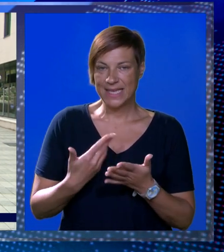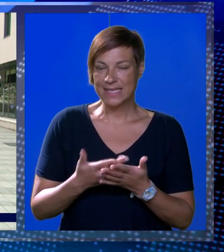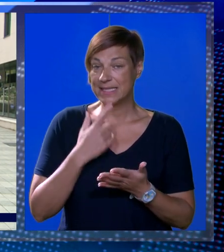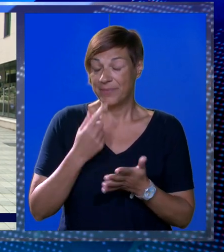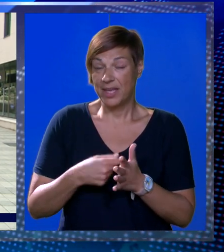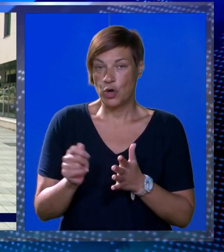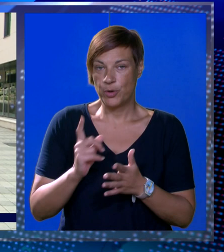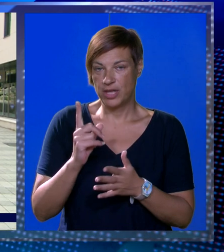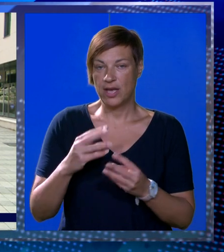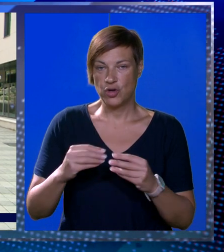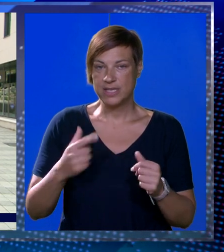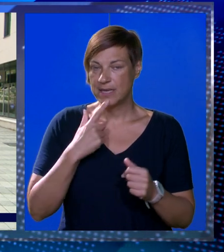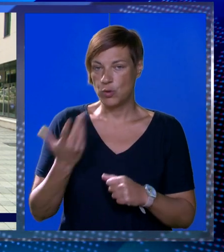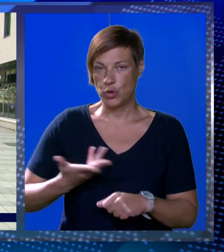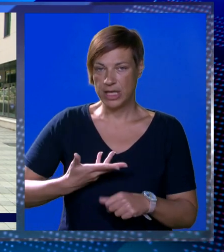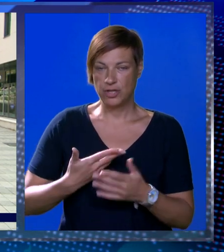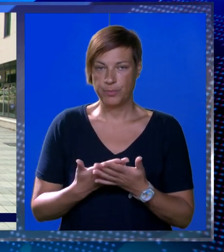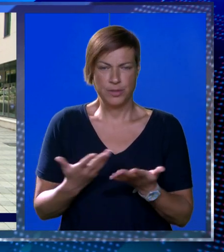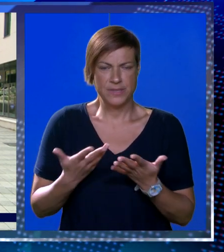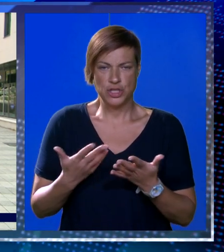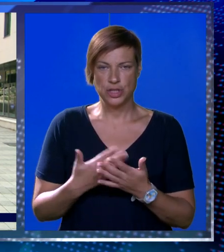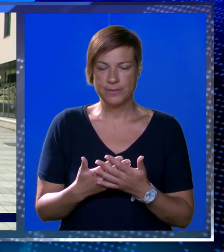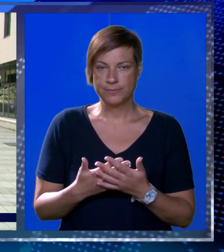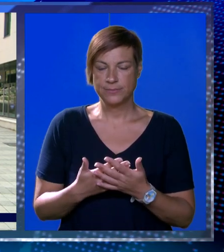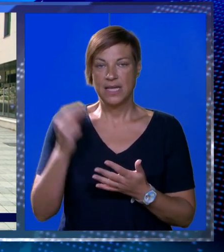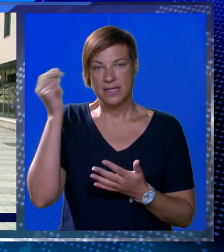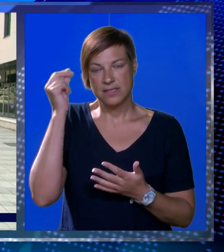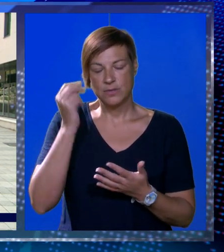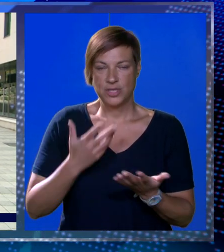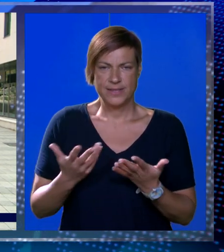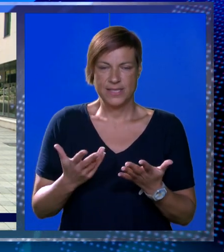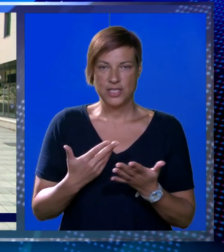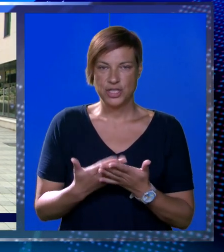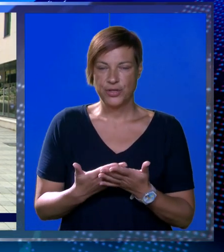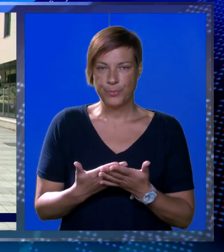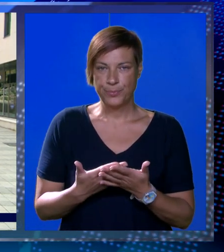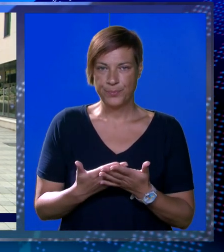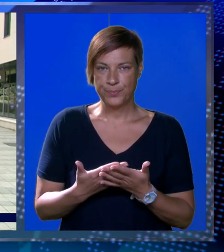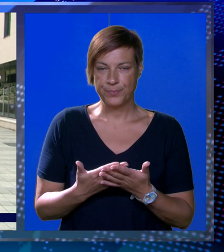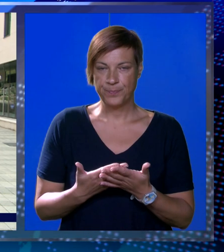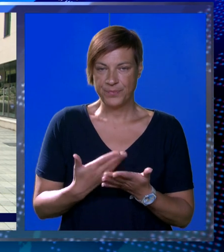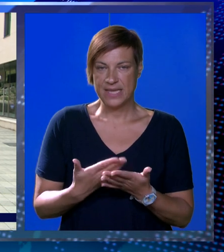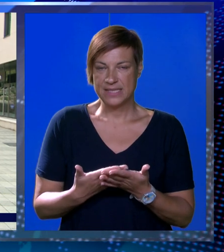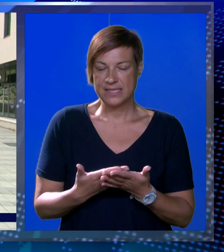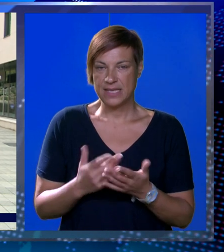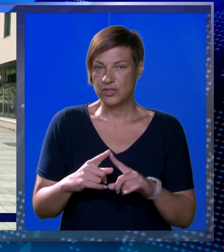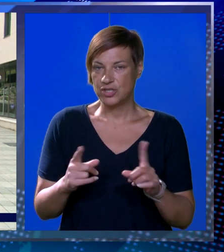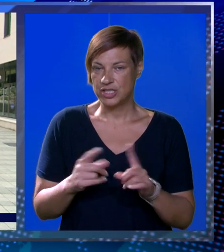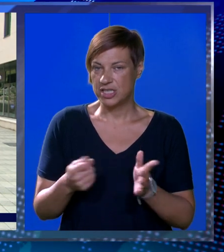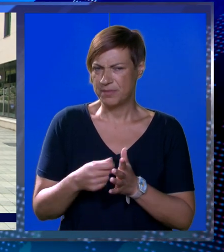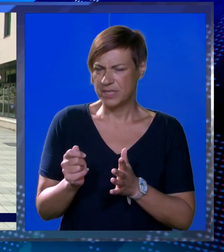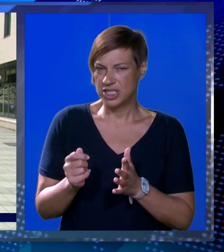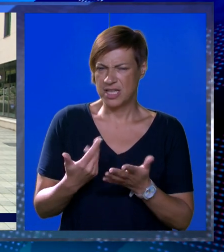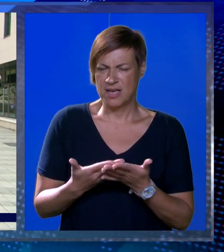da i ko proda gore zemlju koju je dobija. Zašto? Pa slušajte zašto? Zato što će razni